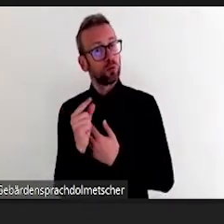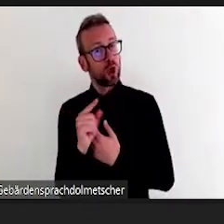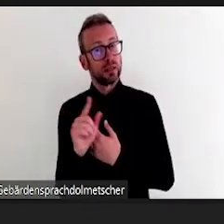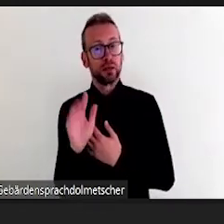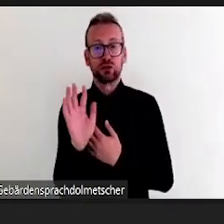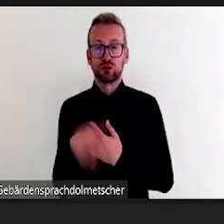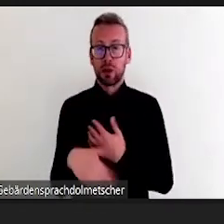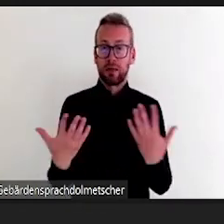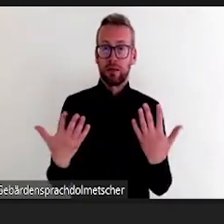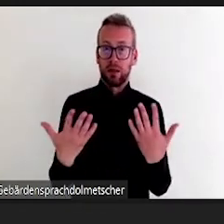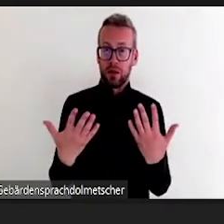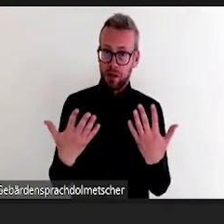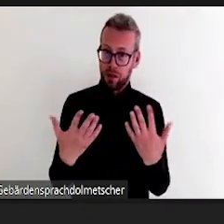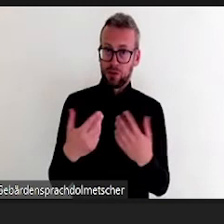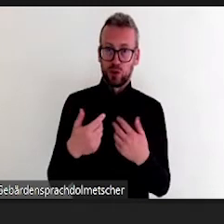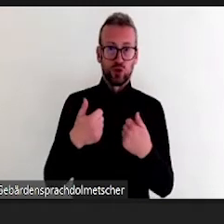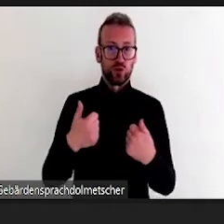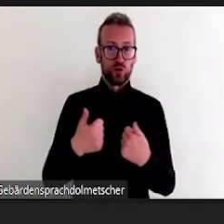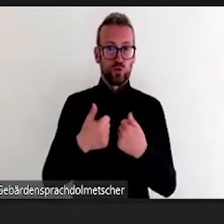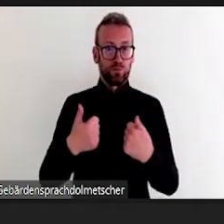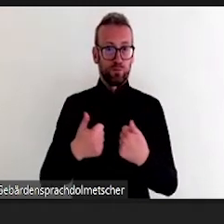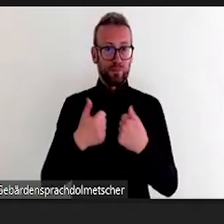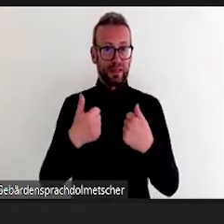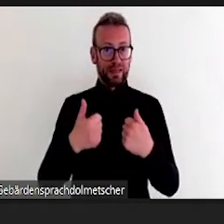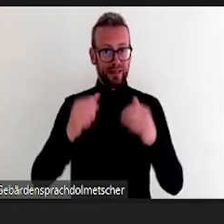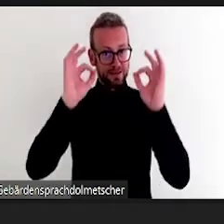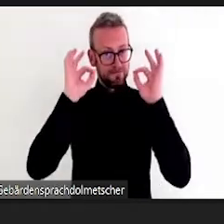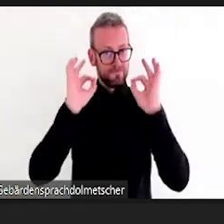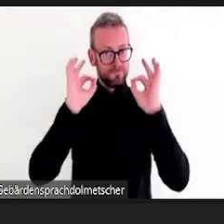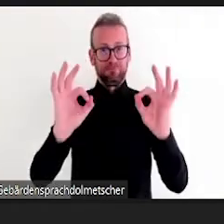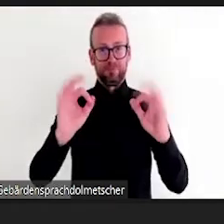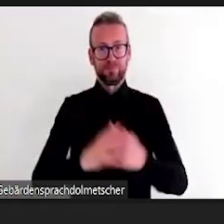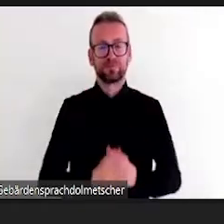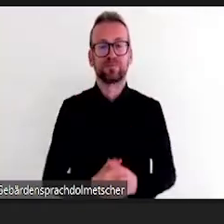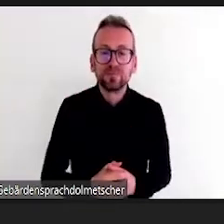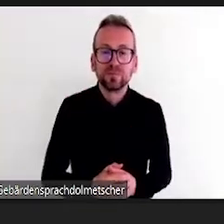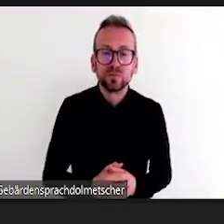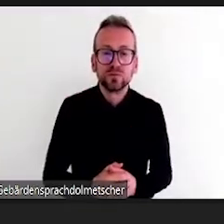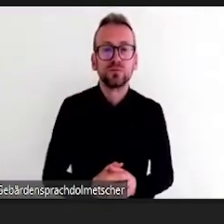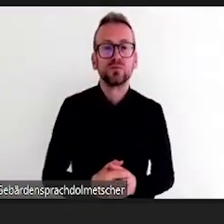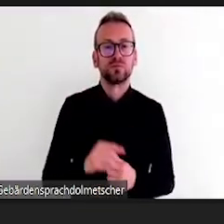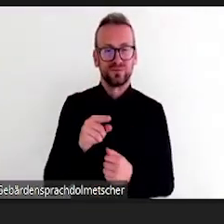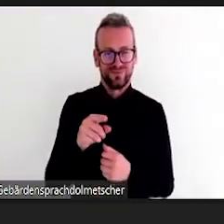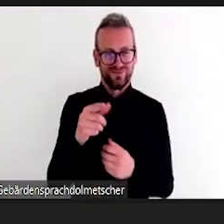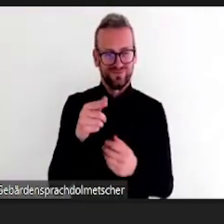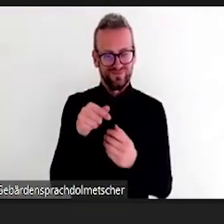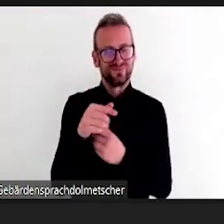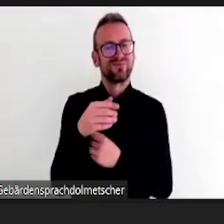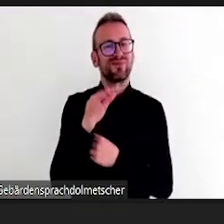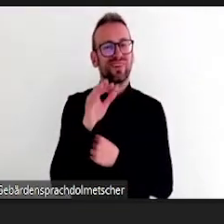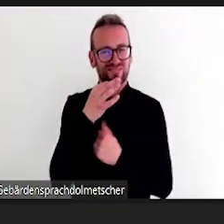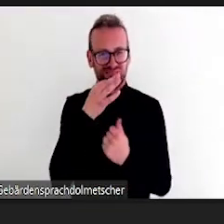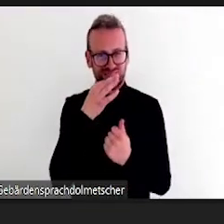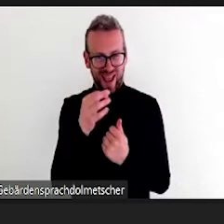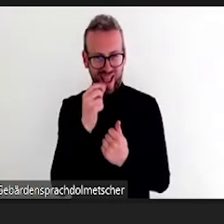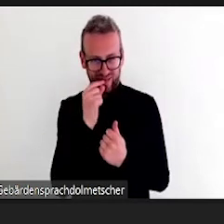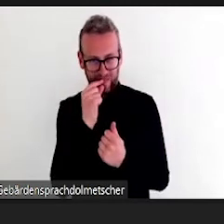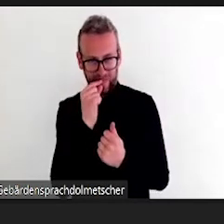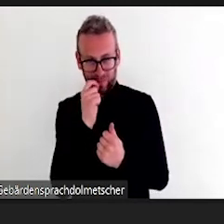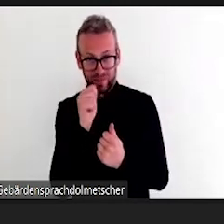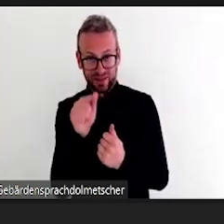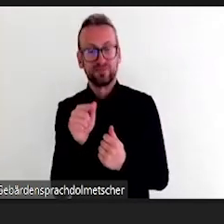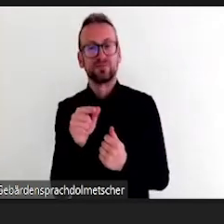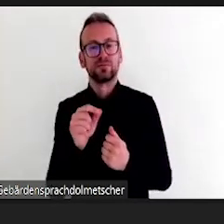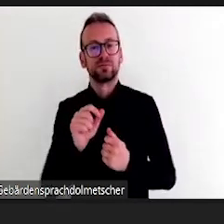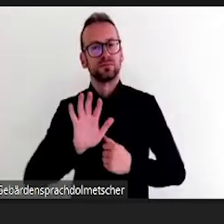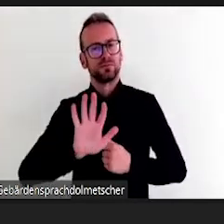10, 1 gar nicht, 10 super gestresst und ganz viele Studierende schreiben 9 oder 10, dann wissen Sie vielleicht auch,